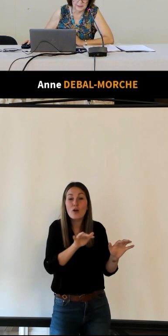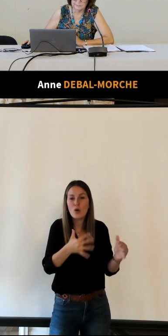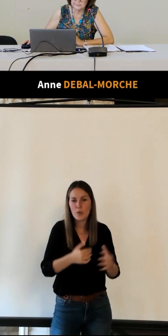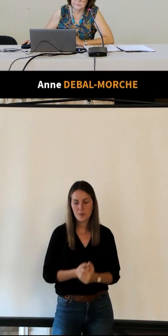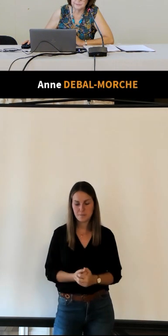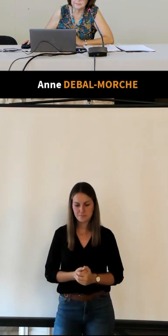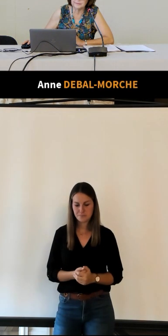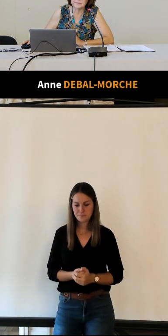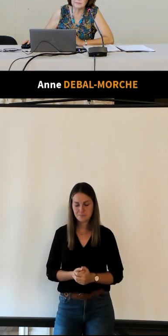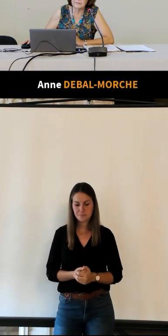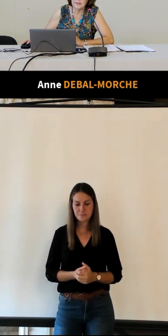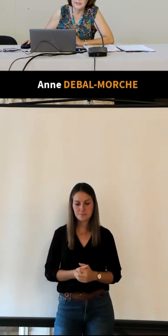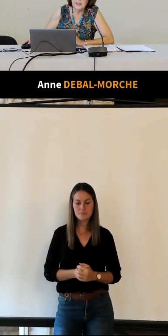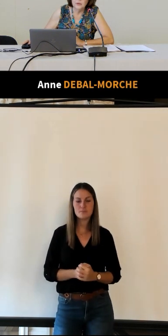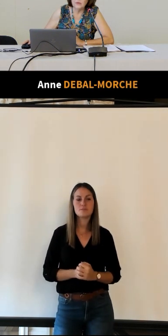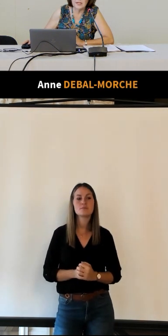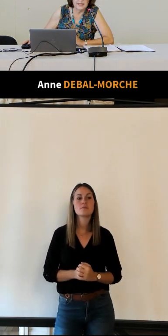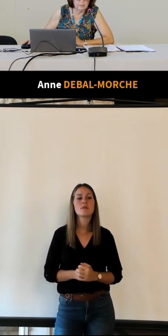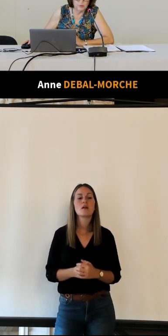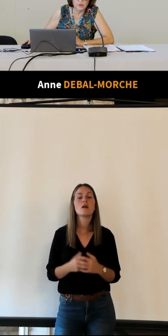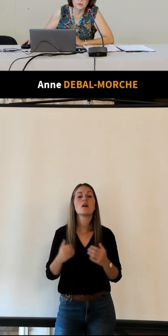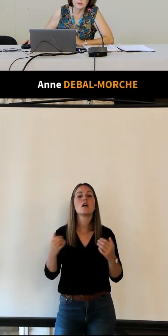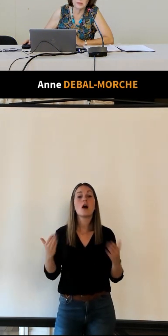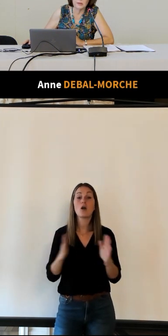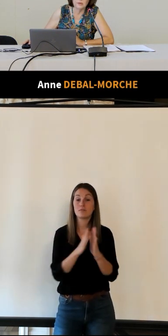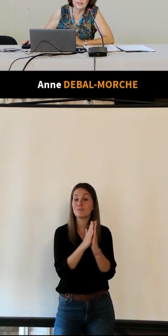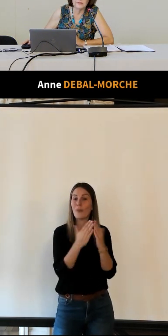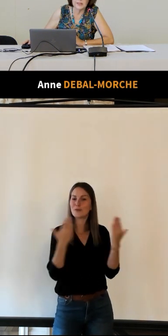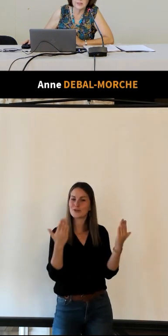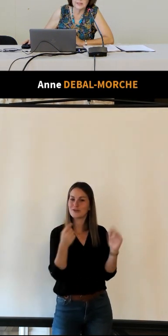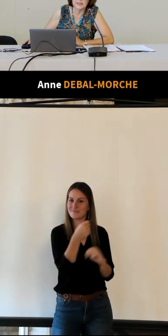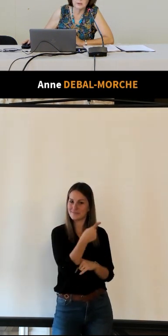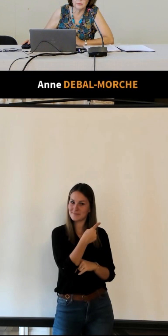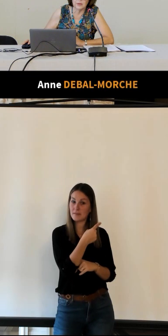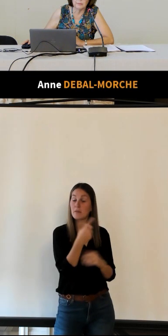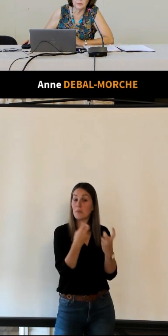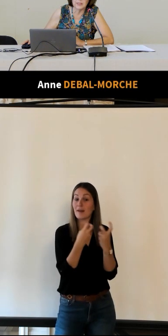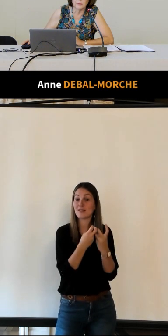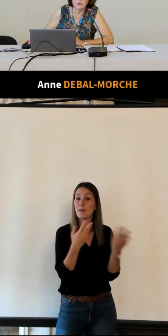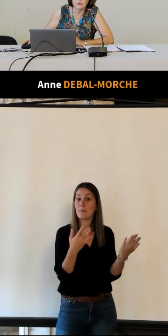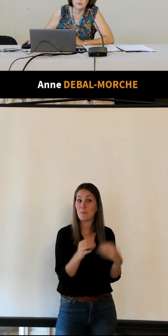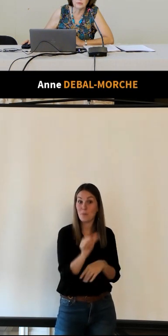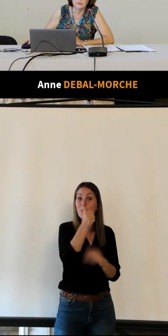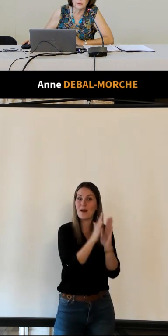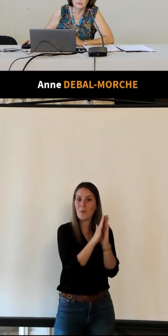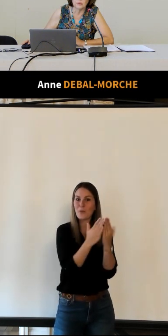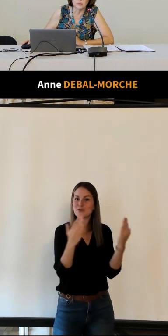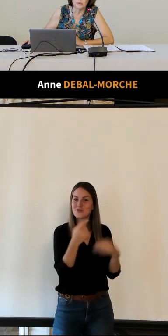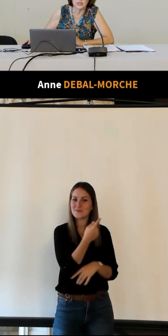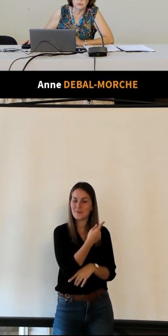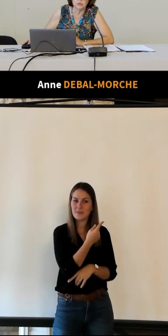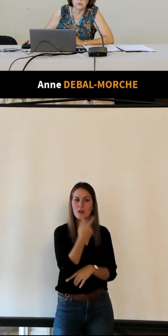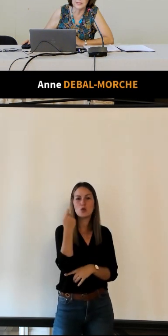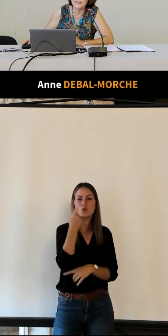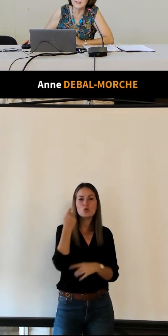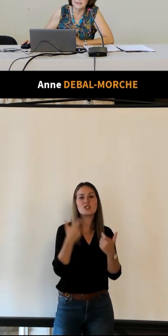Touraine donc la brochure donc là vous avez un exemple de la première brochure donc tour